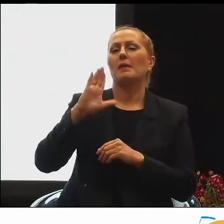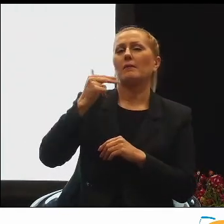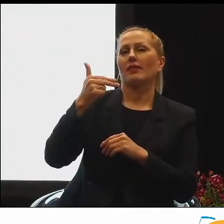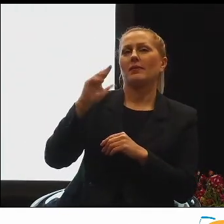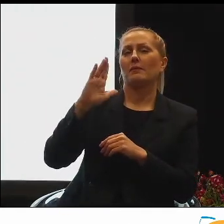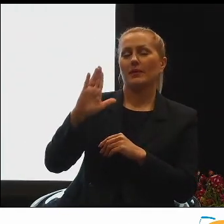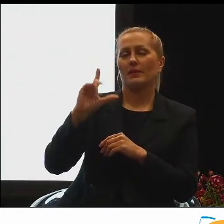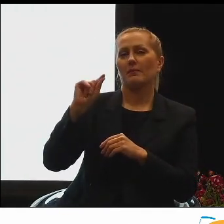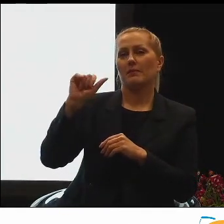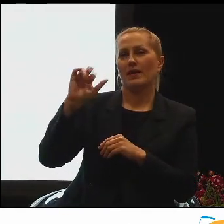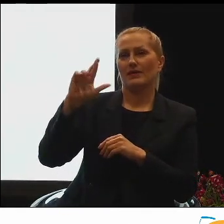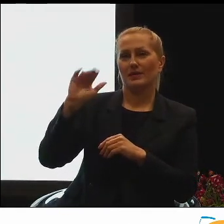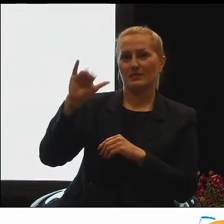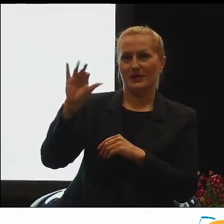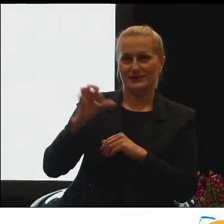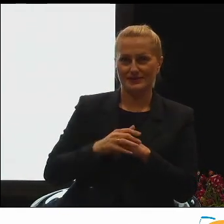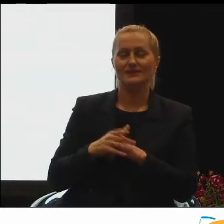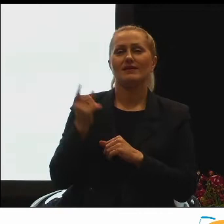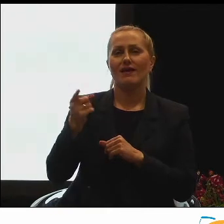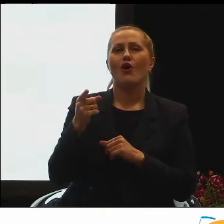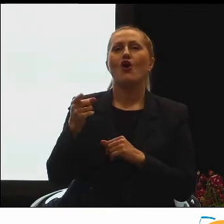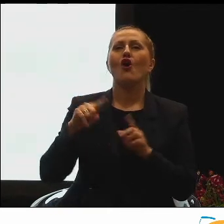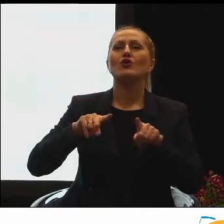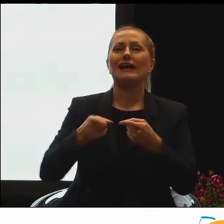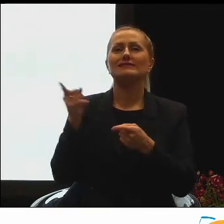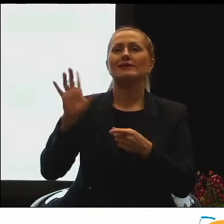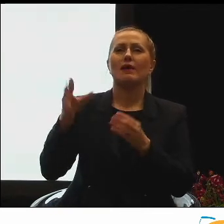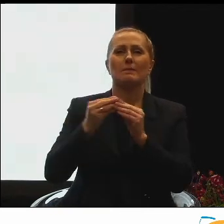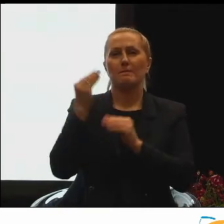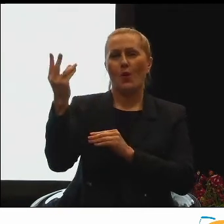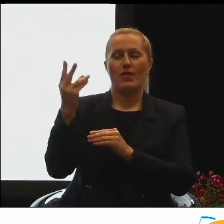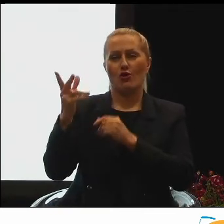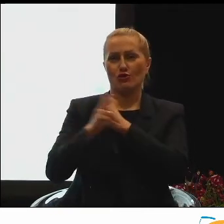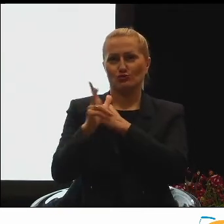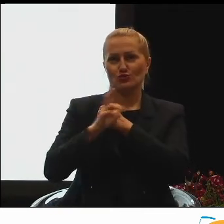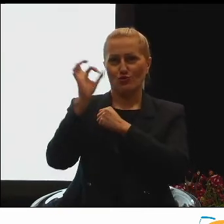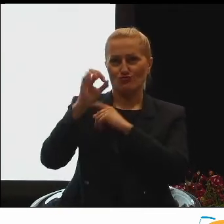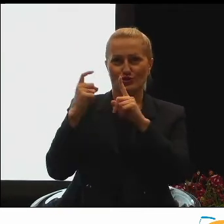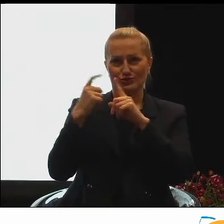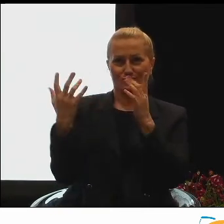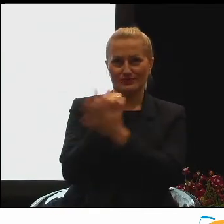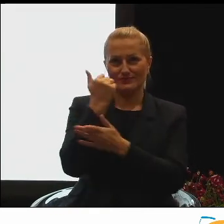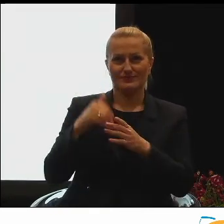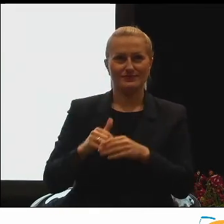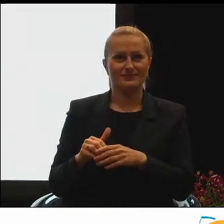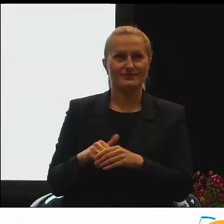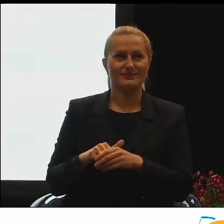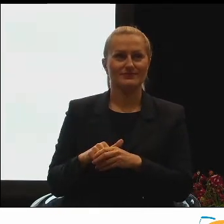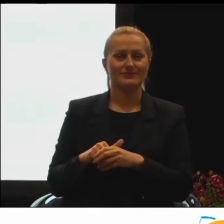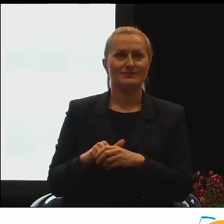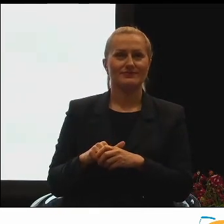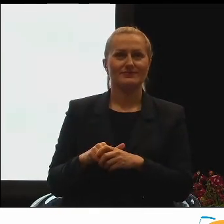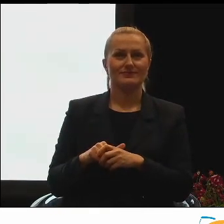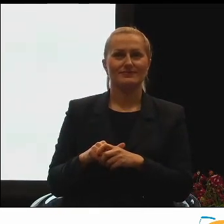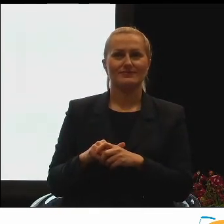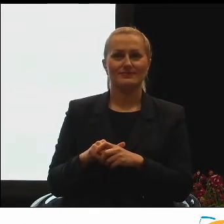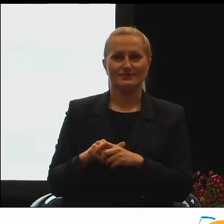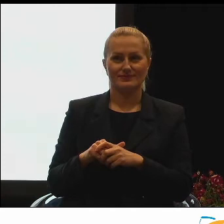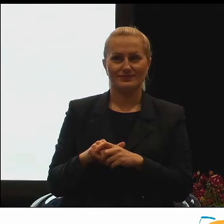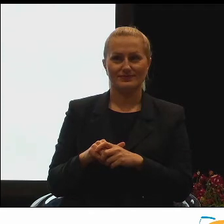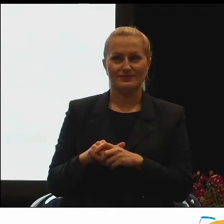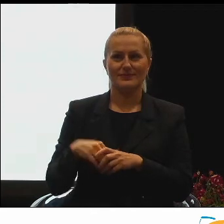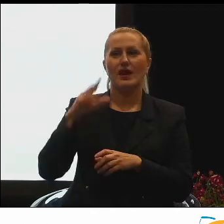BNP Paribas. Tak. To jest ta organizacja, osiągnęła ponad 60% punktów. Teraz